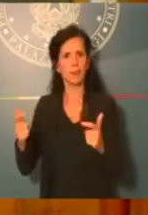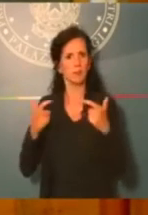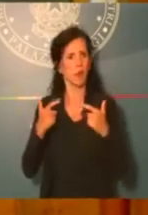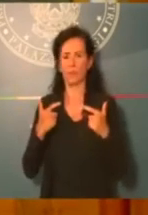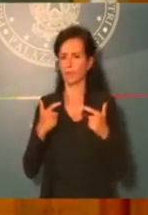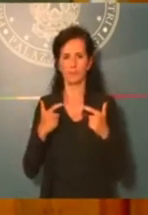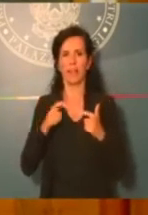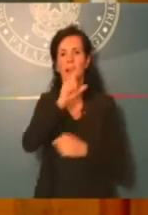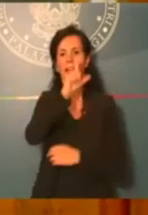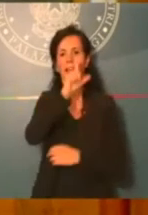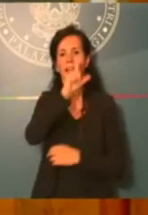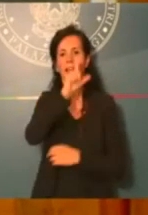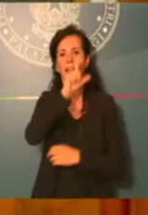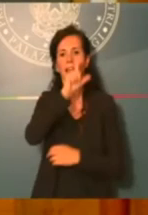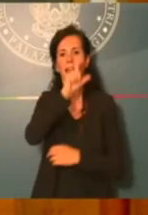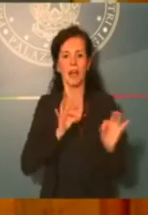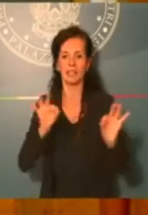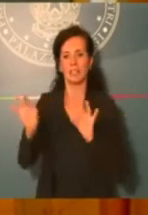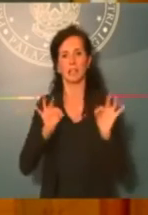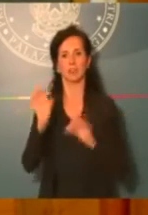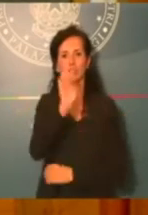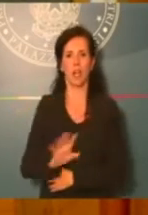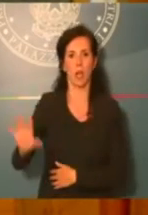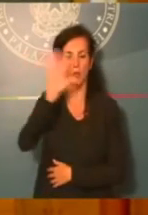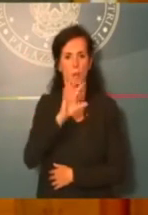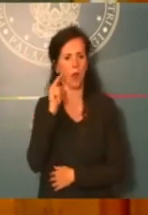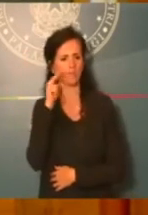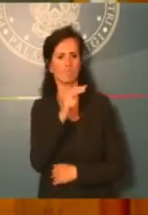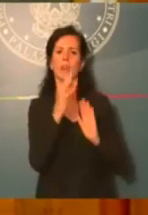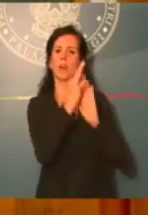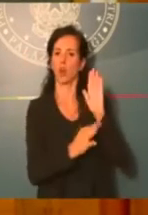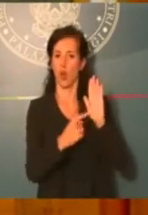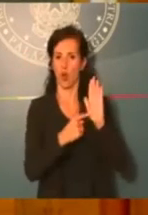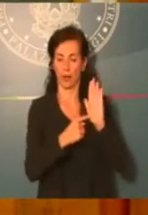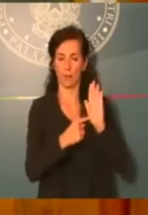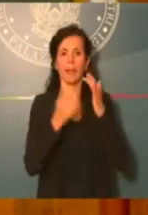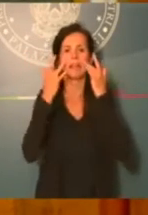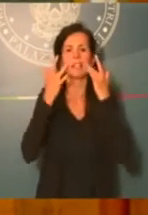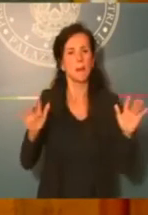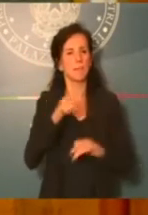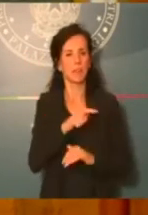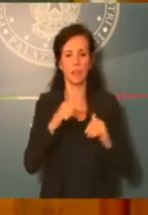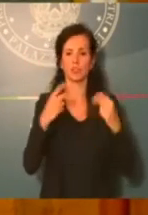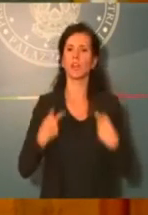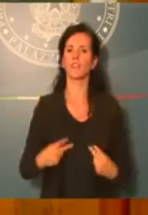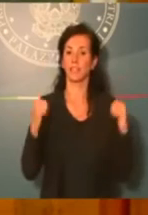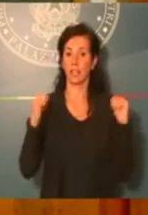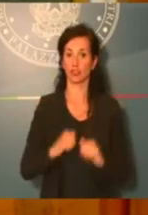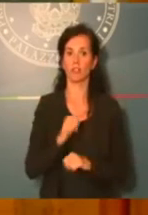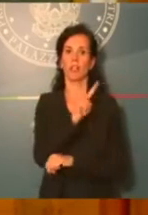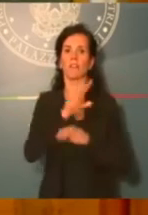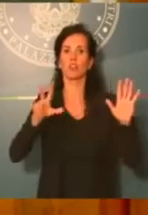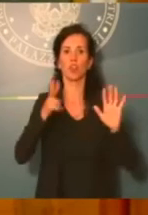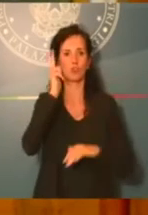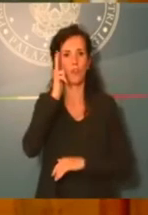europea. Andiamo a vedere nel dettaglio le norme. Per quanto riguarda la semplificazione della vita dei cittadini, dal 28 febbraio tutti i